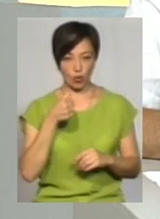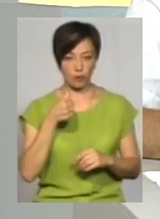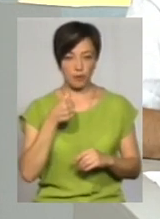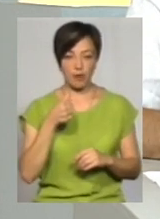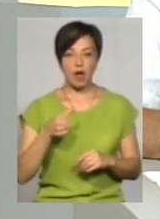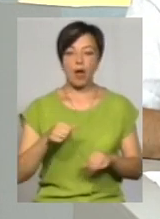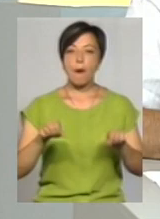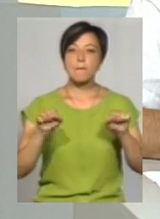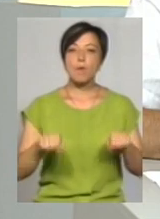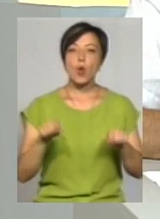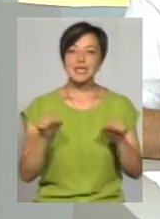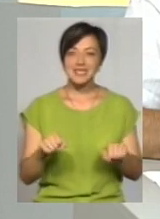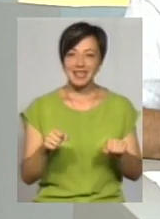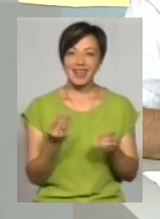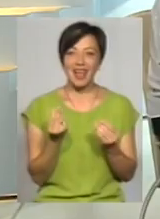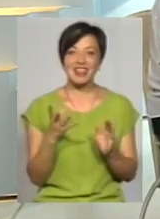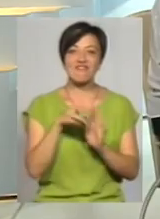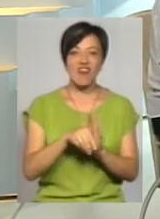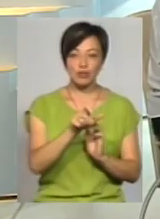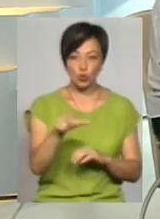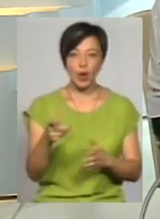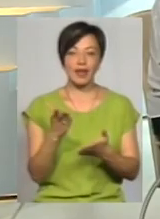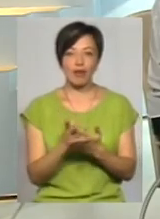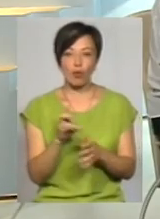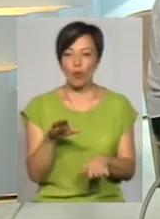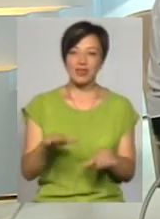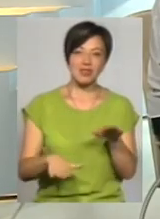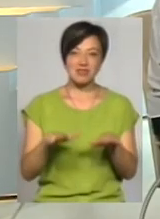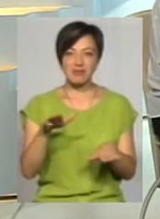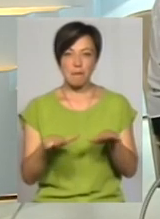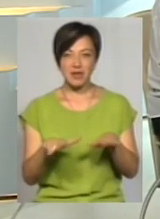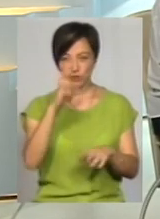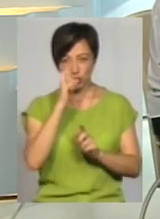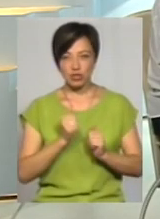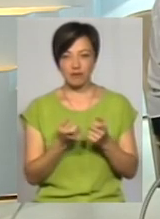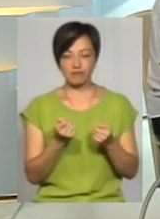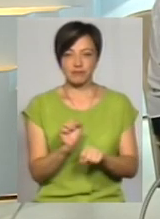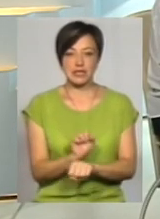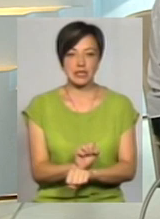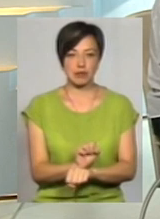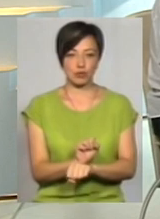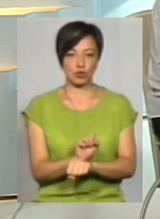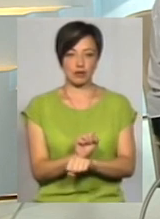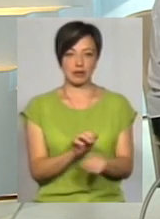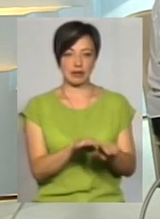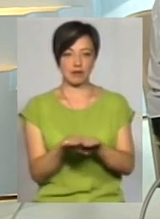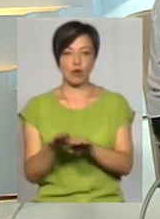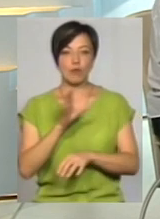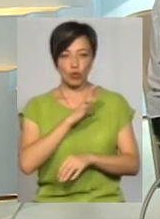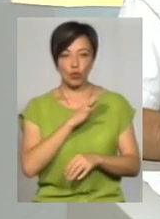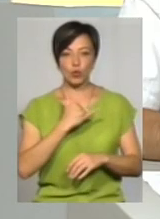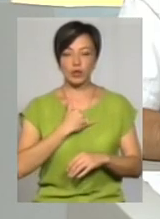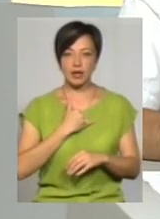Потенційні інвестори є, але якась така нестабільність в нашій державі, вона стримує їх на певному рівні. Були в нас